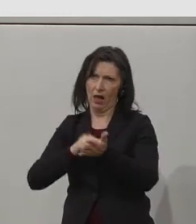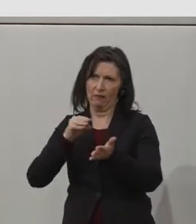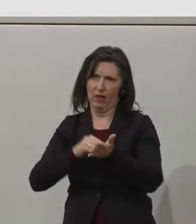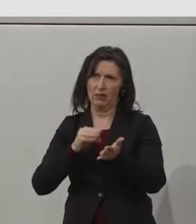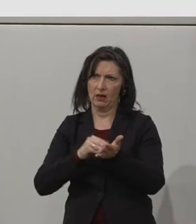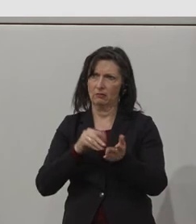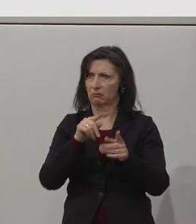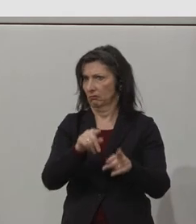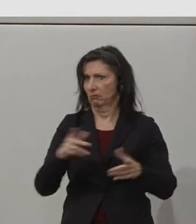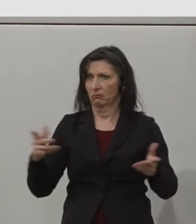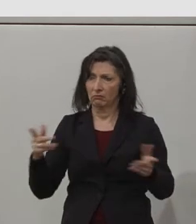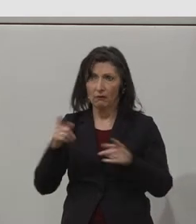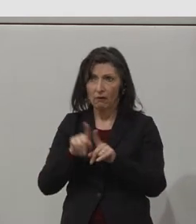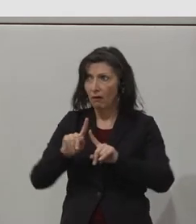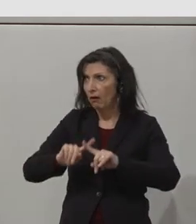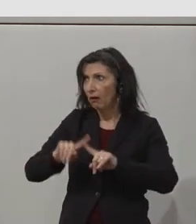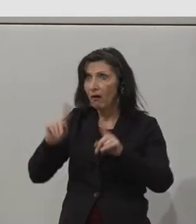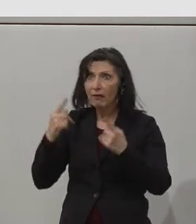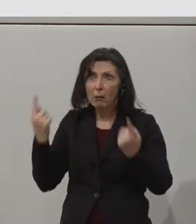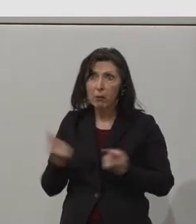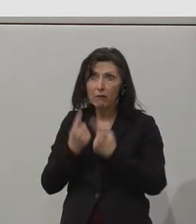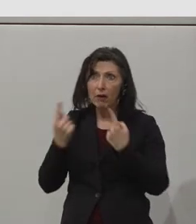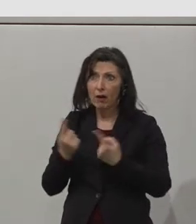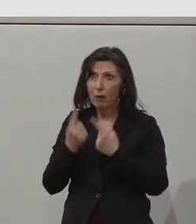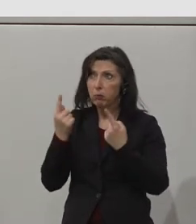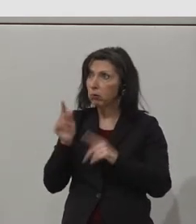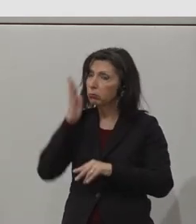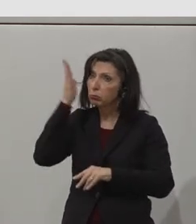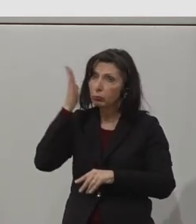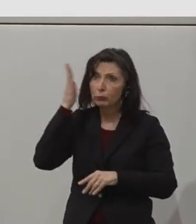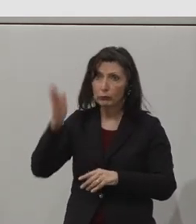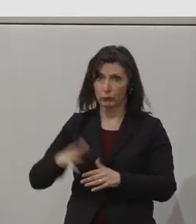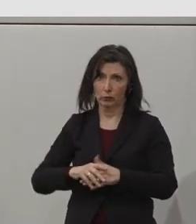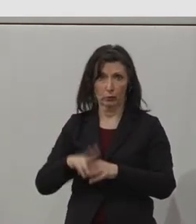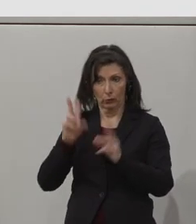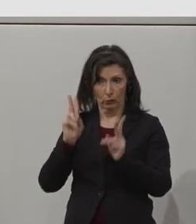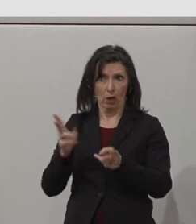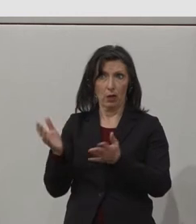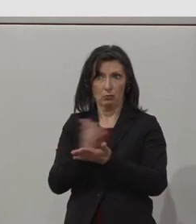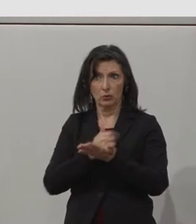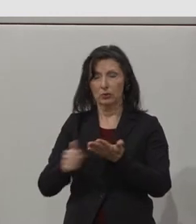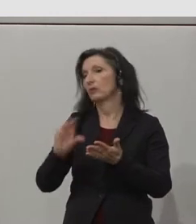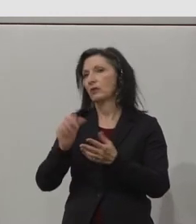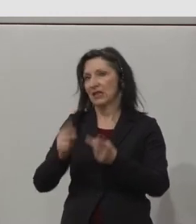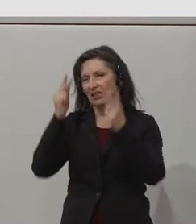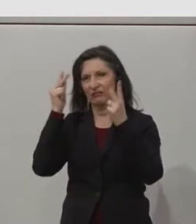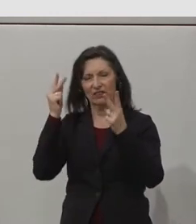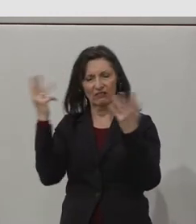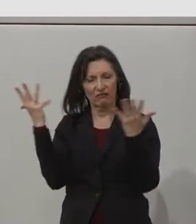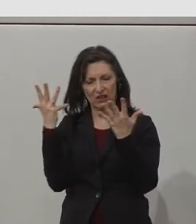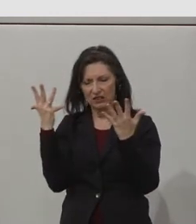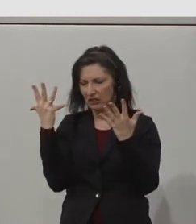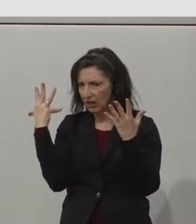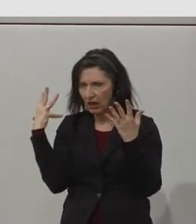to society, but to the company as well. So on the next slide, what we